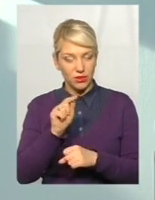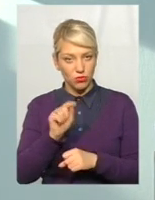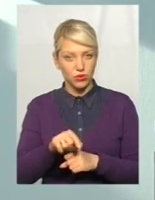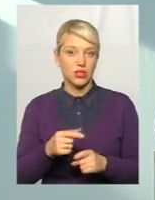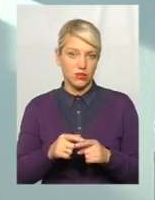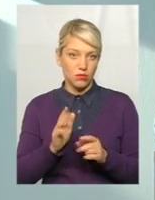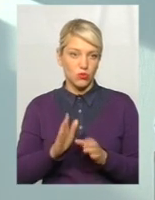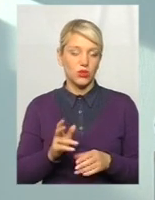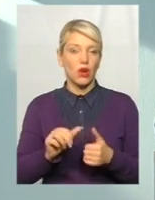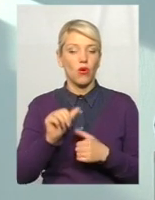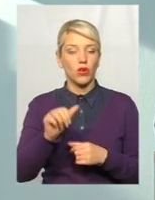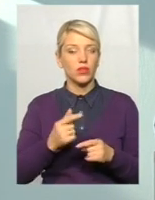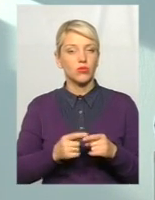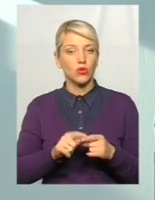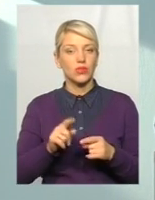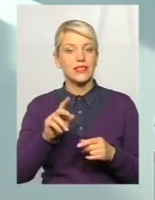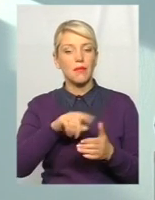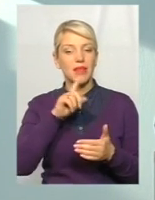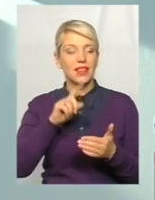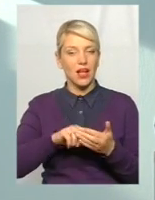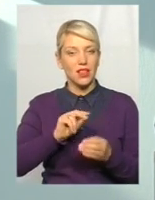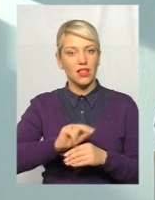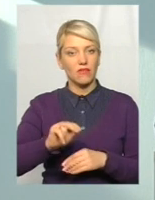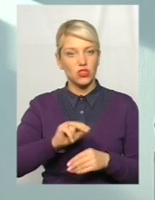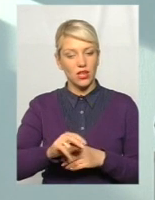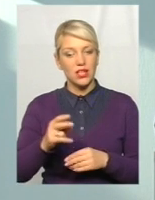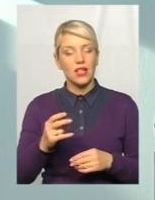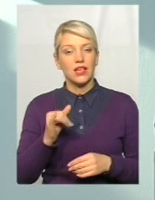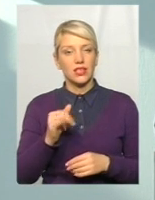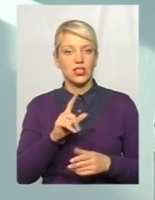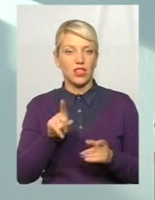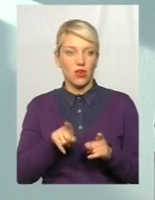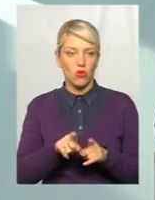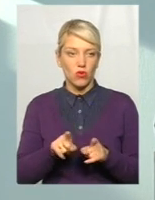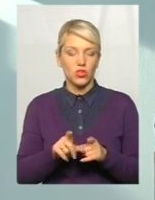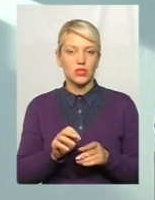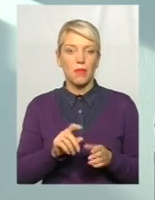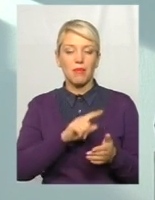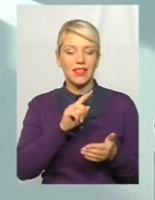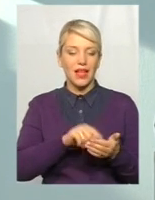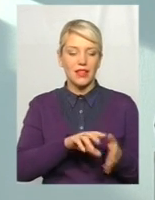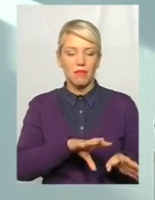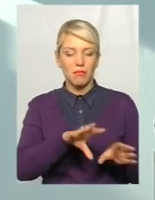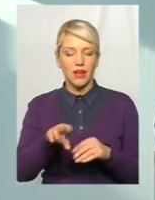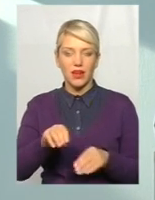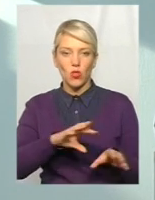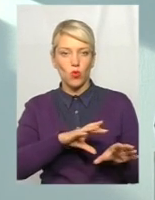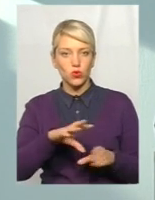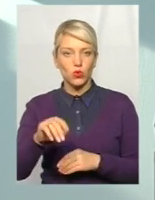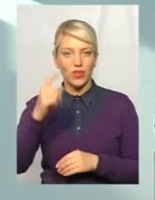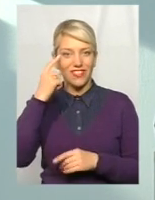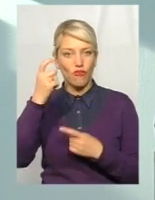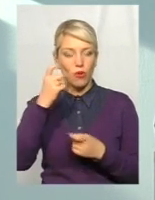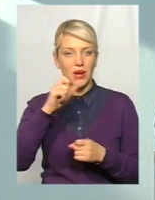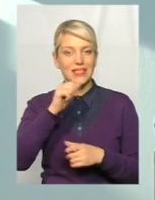Окрім того, це питання навчання, яке вже піднімало, безперечно, треба людей навчити, і питання переносу інформації старих систем, імпереданих. В принципі, у нас